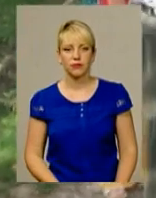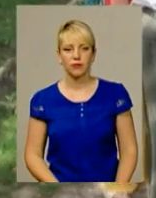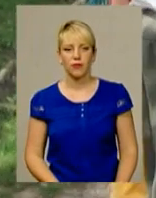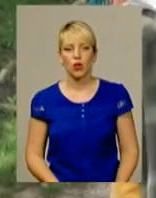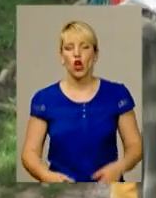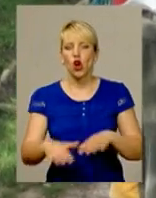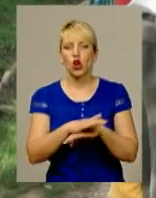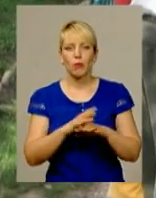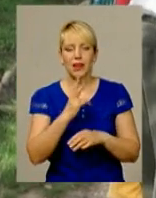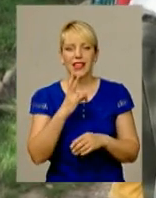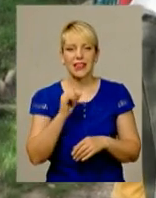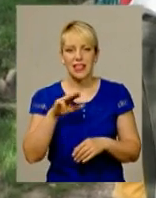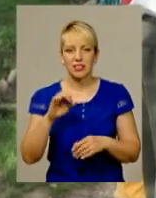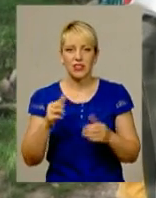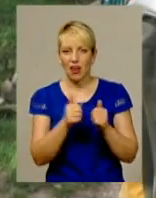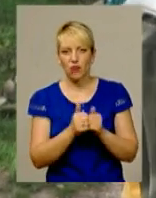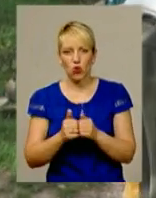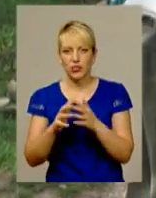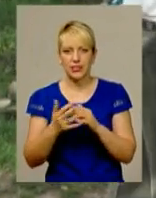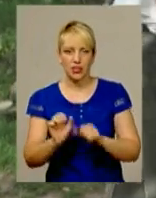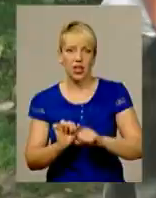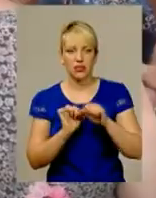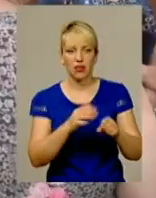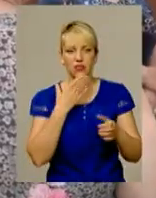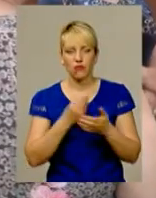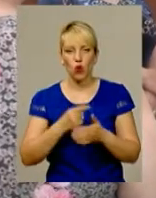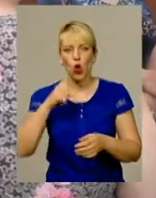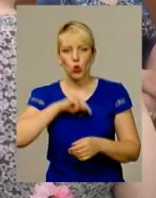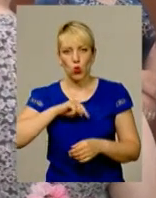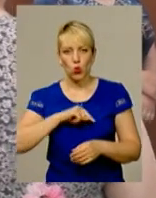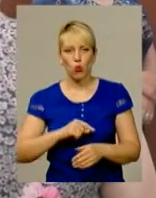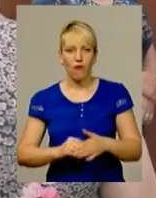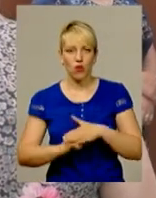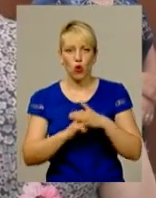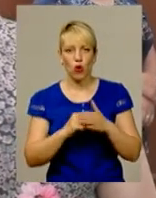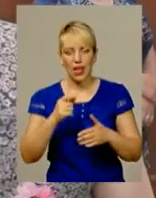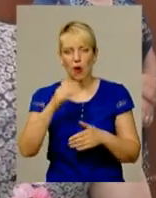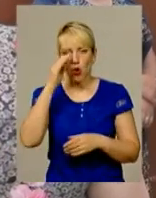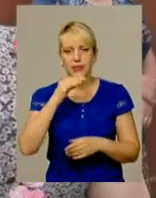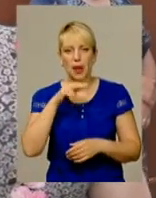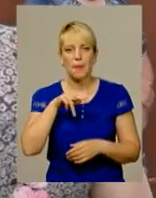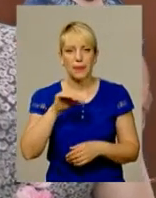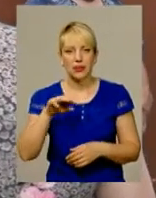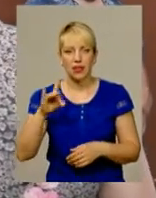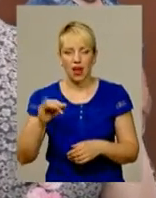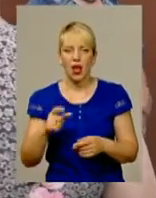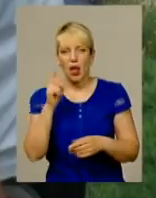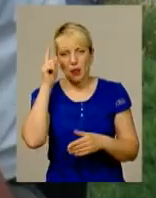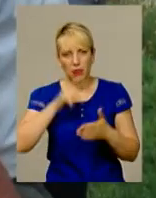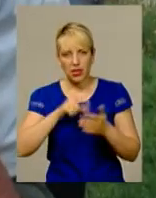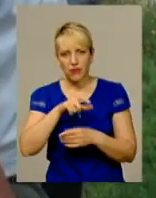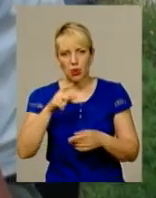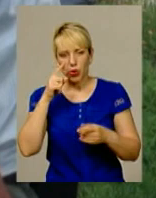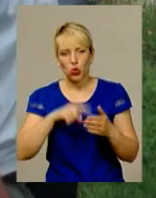Громада Нестерівець та навколишніх сіл стала на захист свого духовного наставника – отця Петра. Парафіани переконують, настоятель